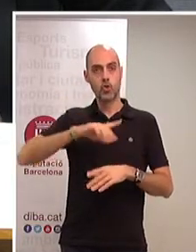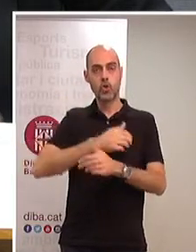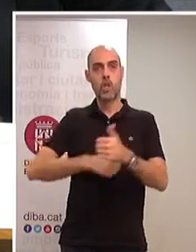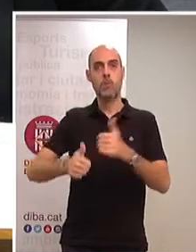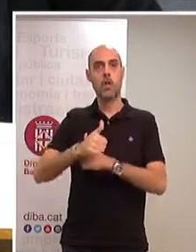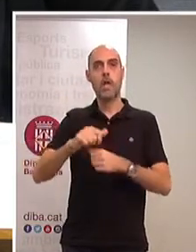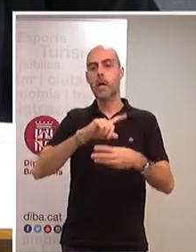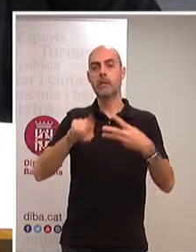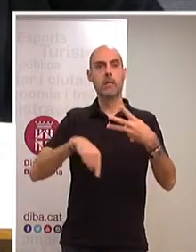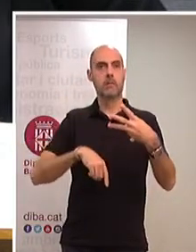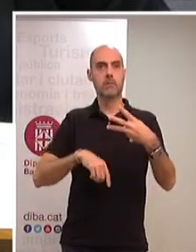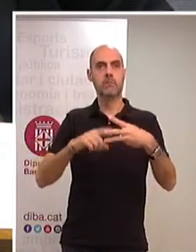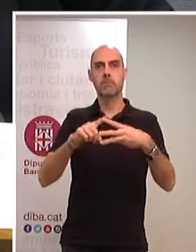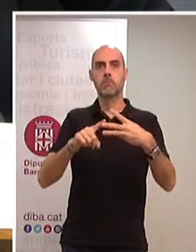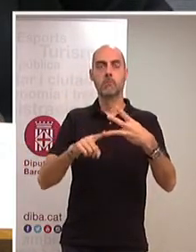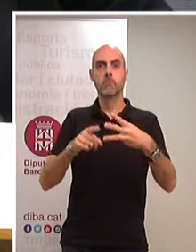són tres coses.